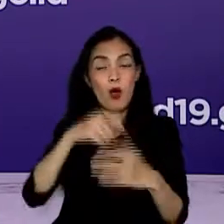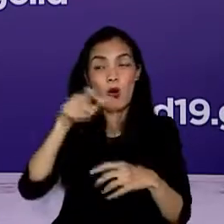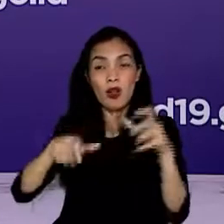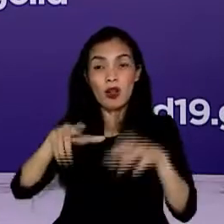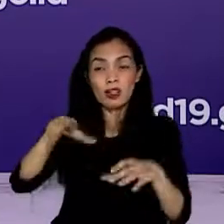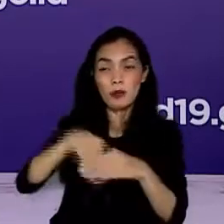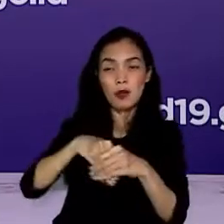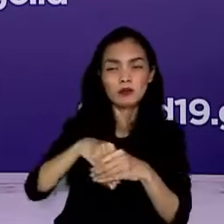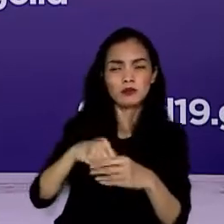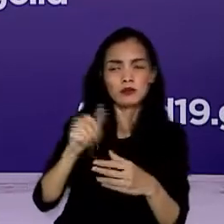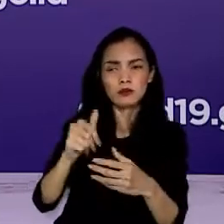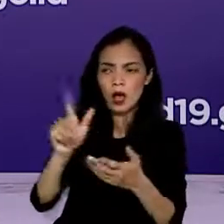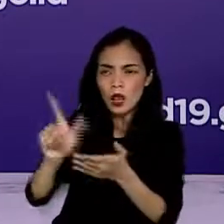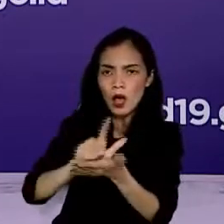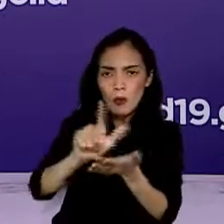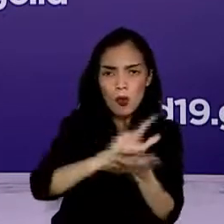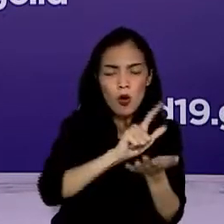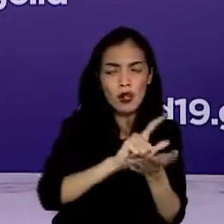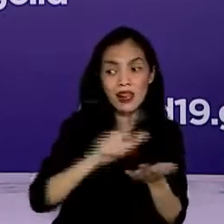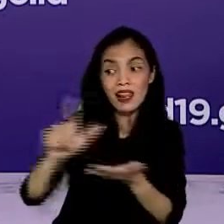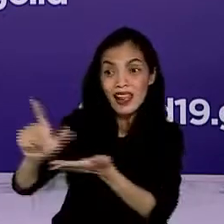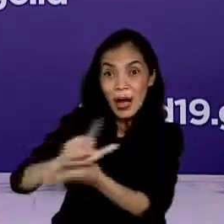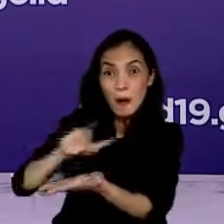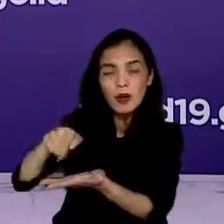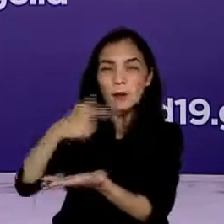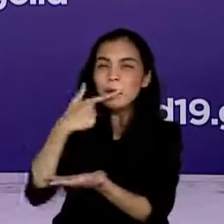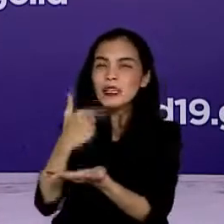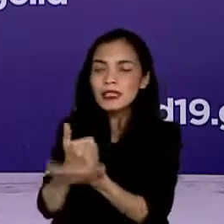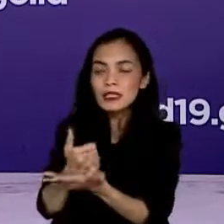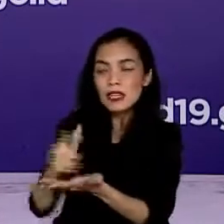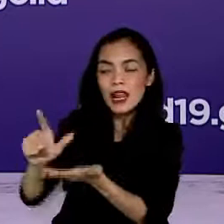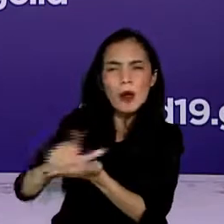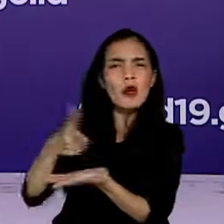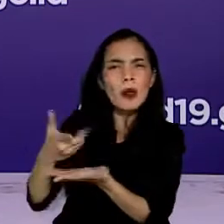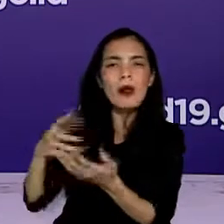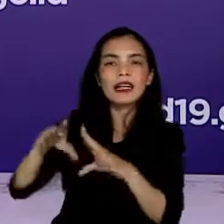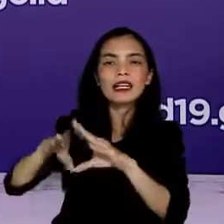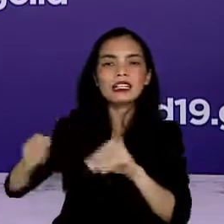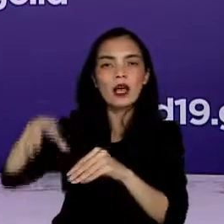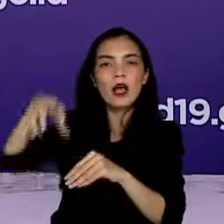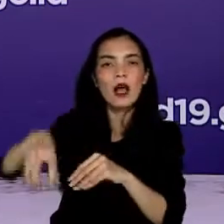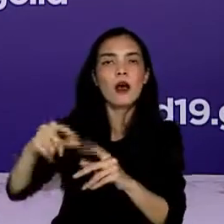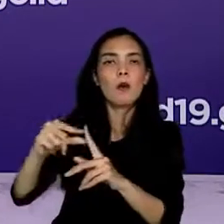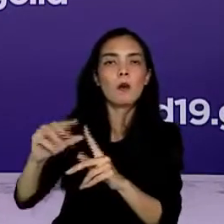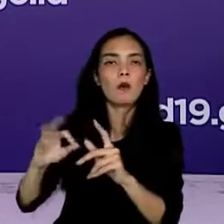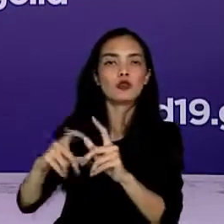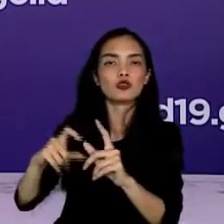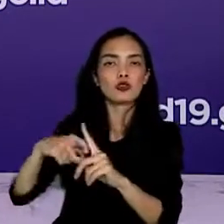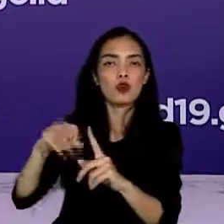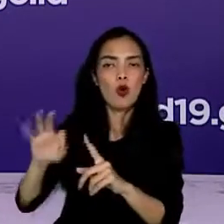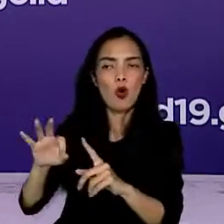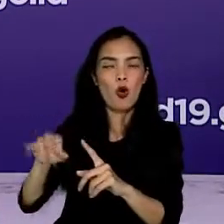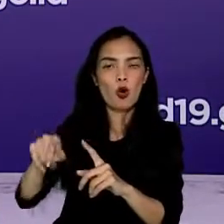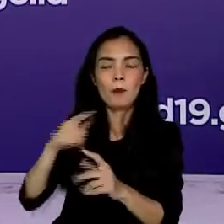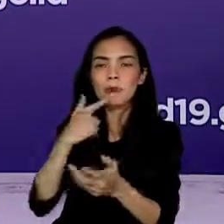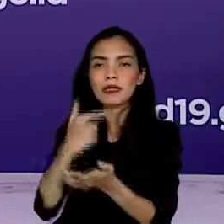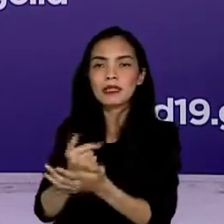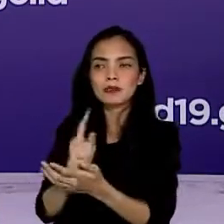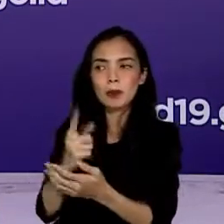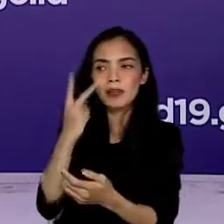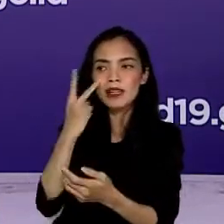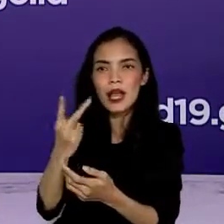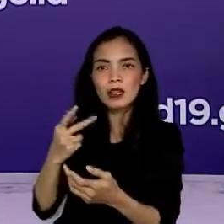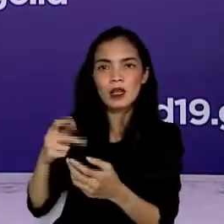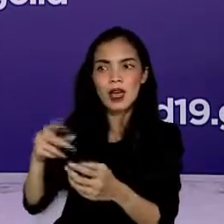terlibat. Pelaporan kinerja posko penting untuk melihat apakah pengendalian COVID-19 hingga tingkat RT atau RW